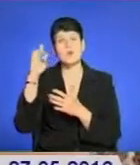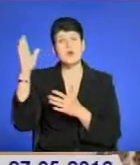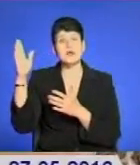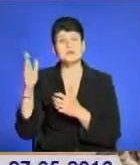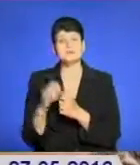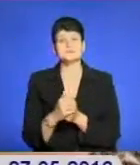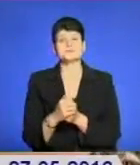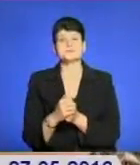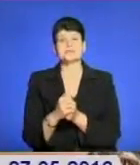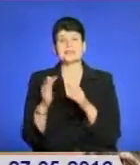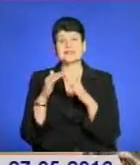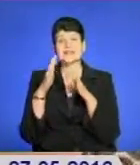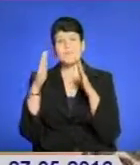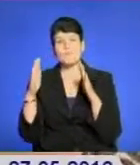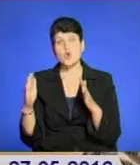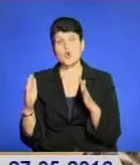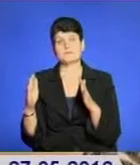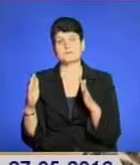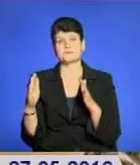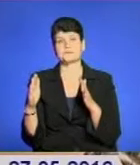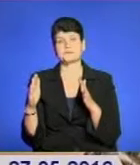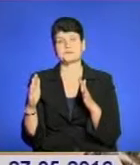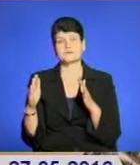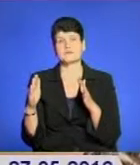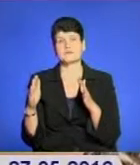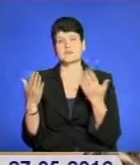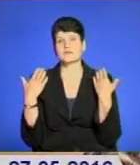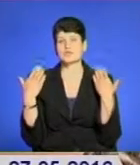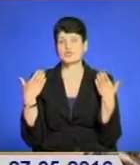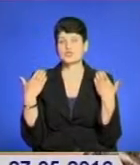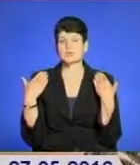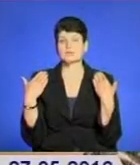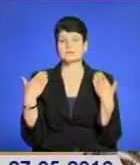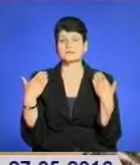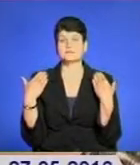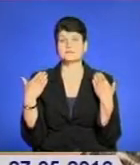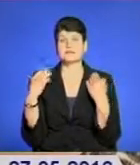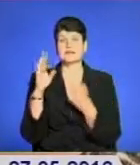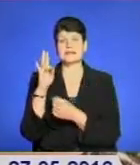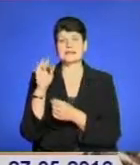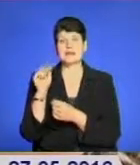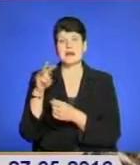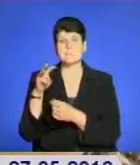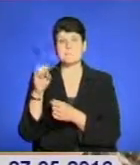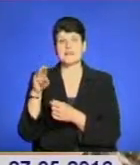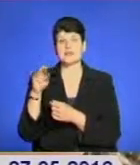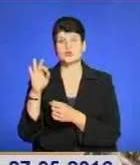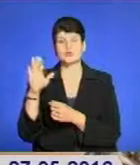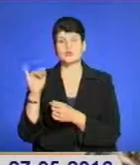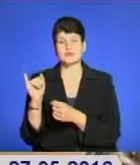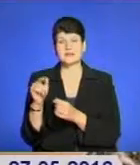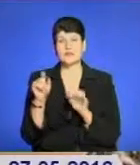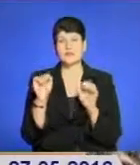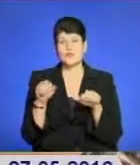таборові такі відпочинкові, манаметові табори, де власне діти